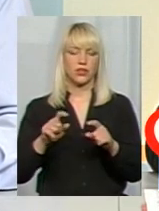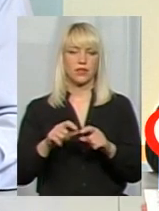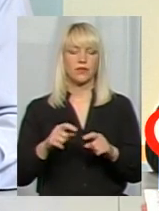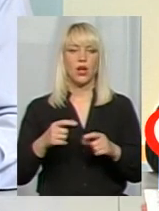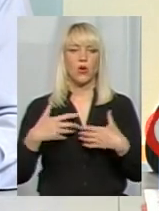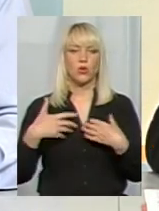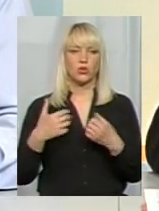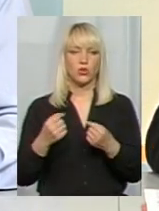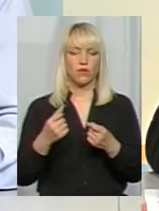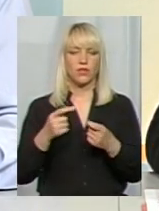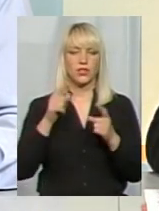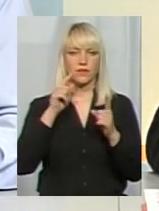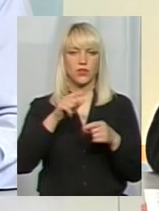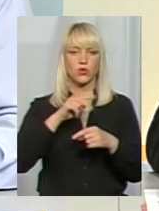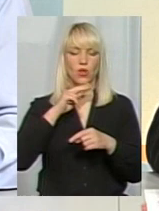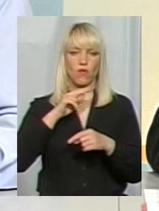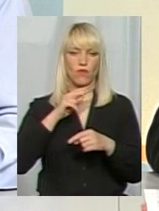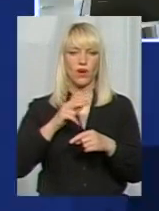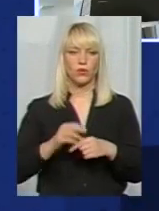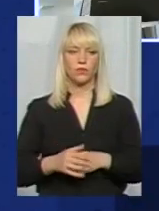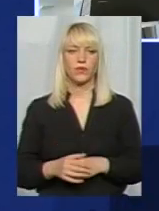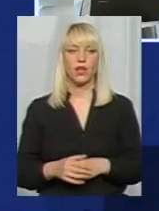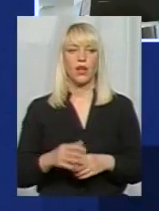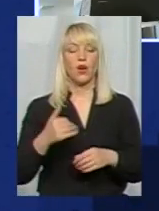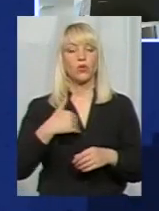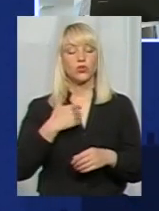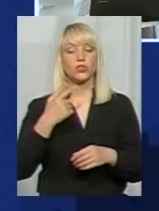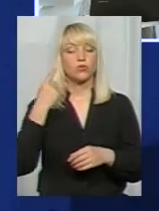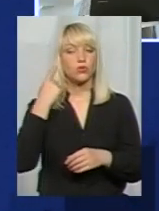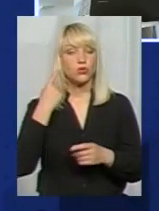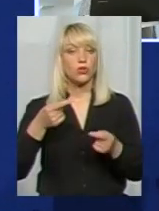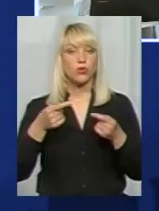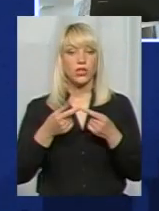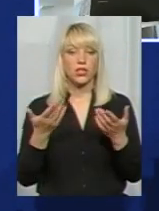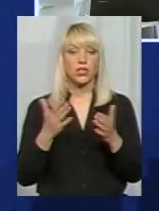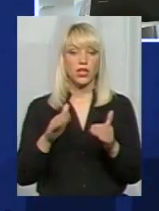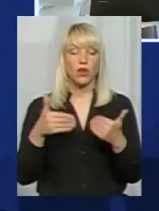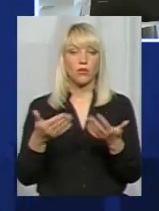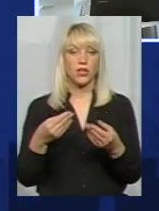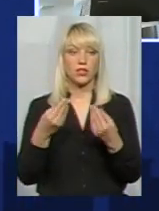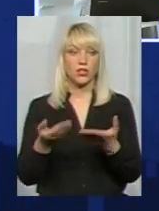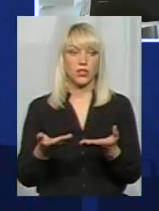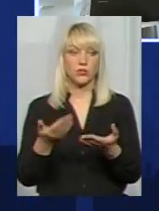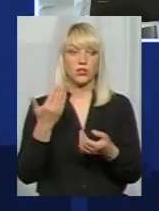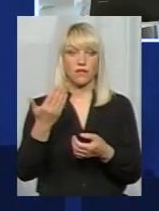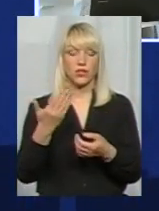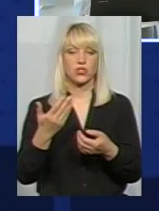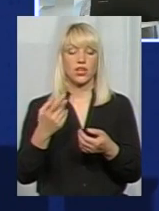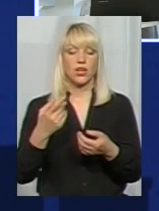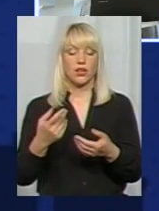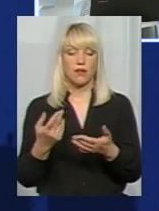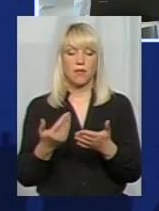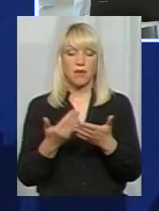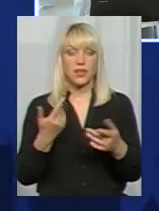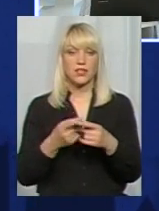звернути увагу на те чи інші проблемні Що ж хочеться почути конкретно, які рекомендації ви даете з приводу чого? Ви ж, напевно, перед тим виявляєте якісь